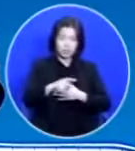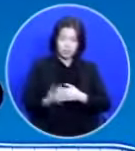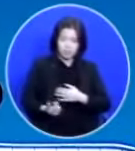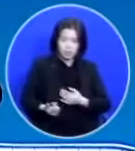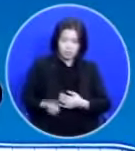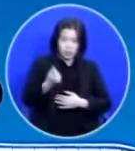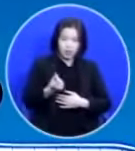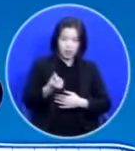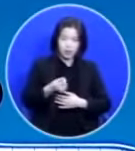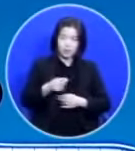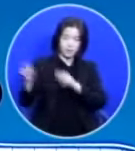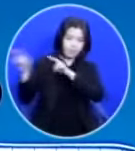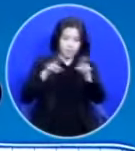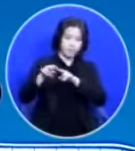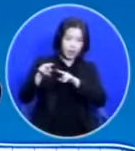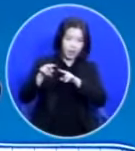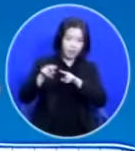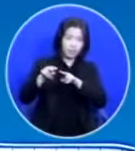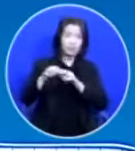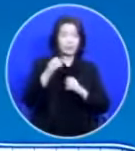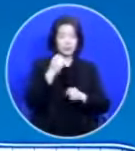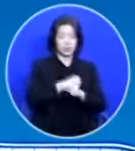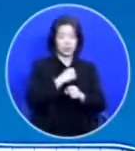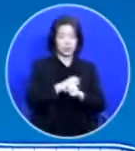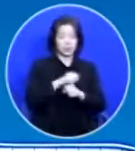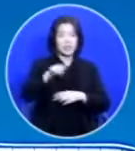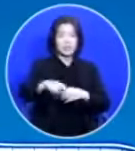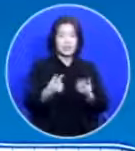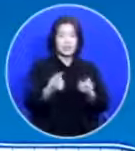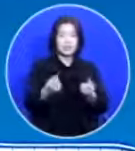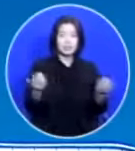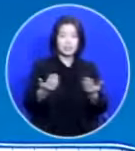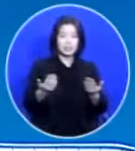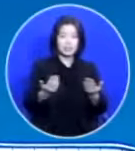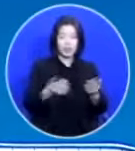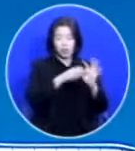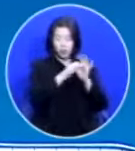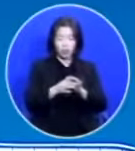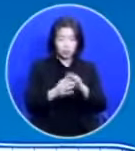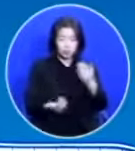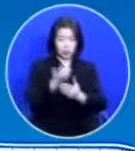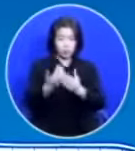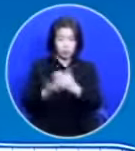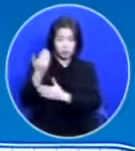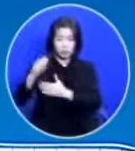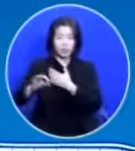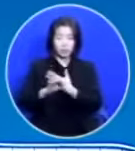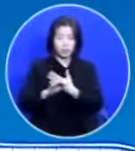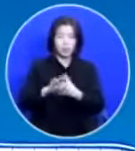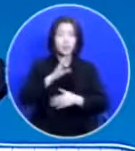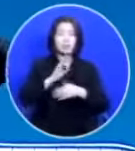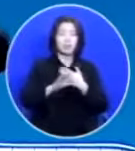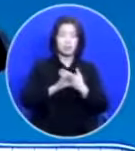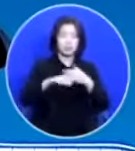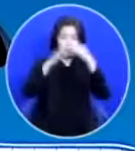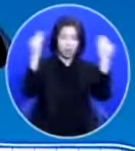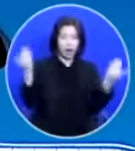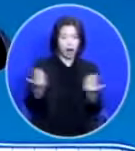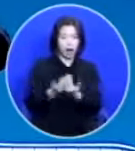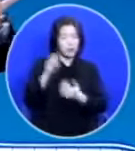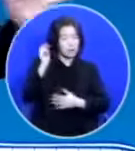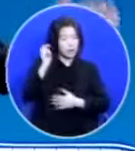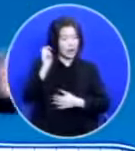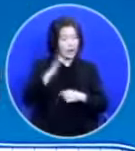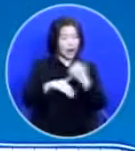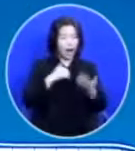내립니다 이런 일들이 우리 사이에 막 일어난다면 그러면 다 하나님의